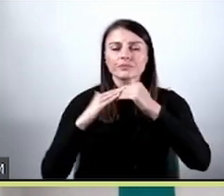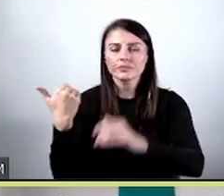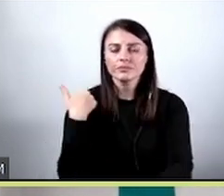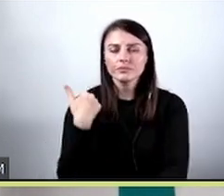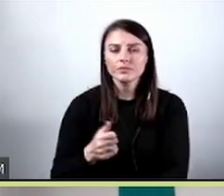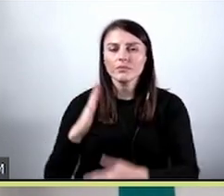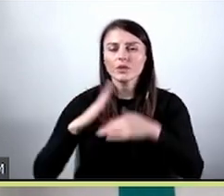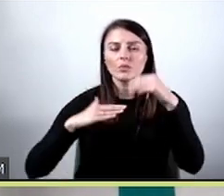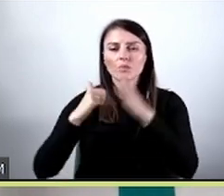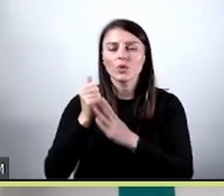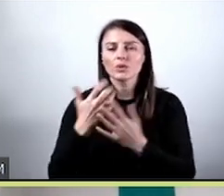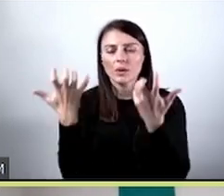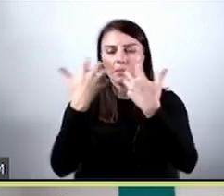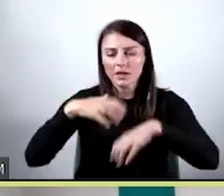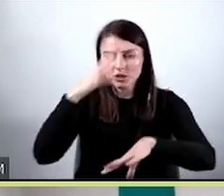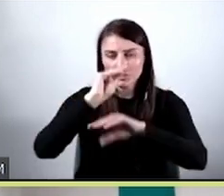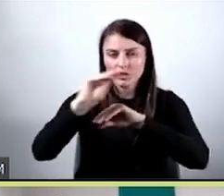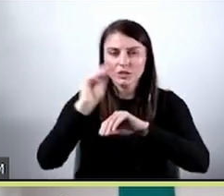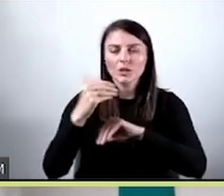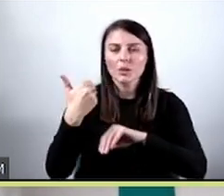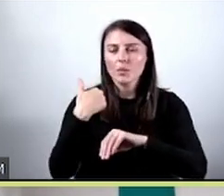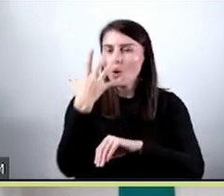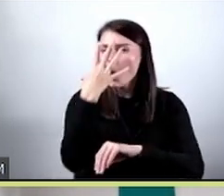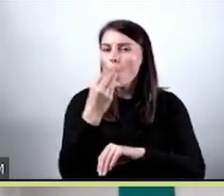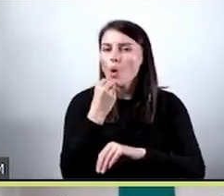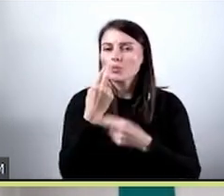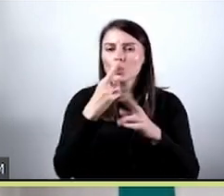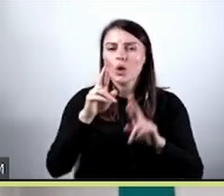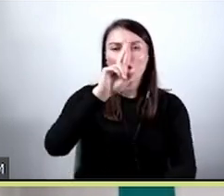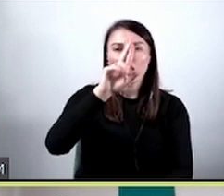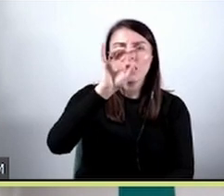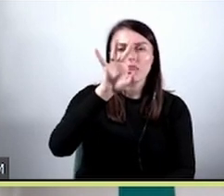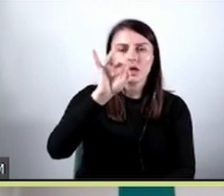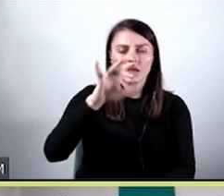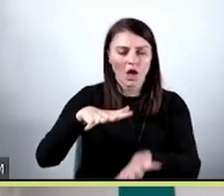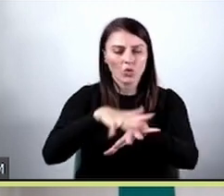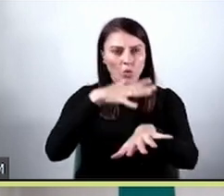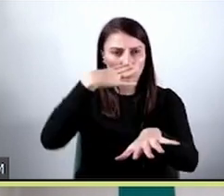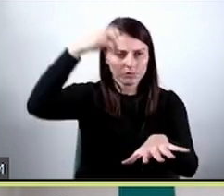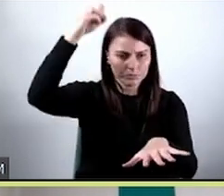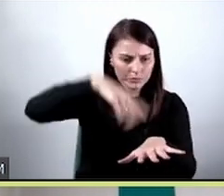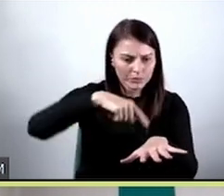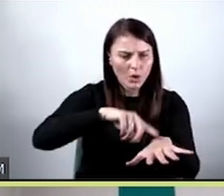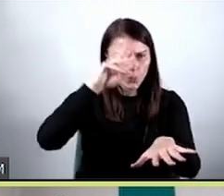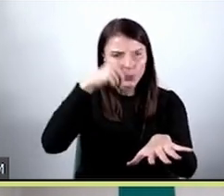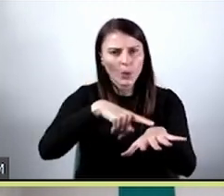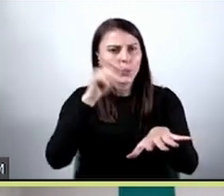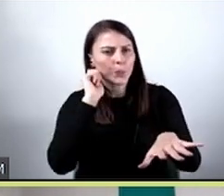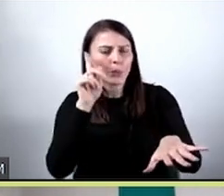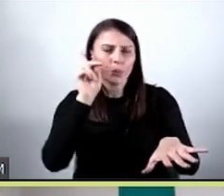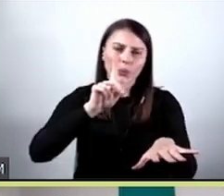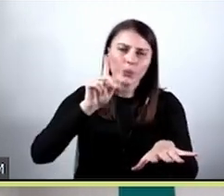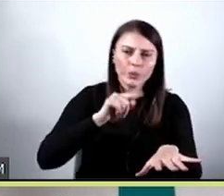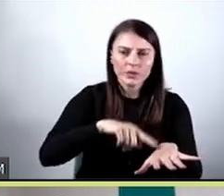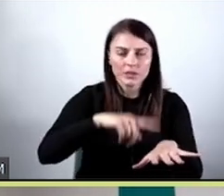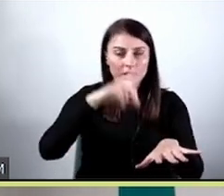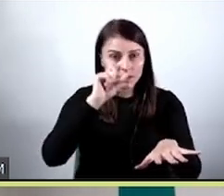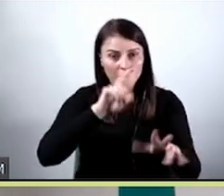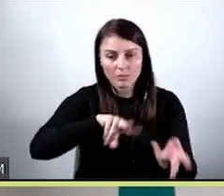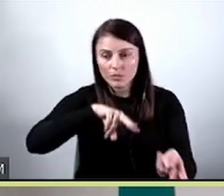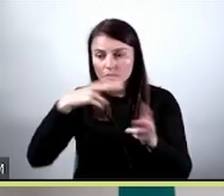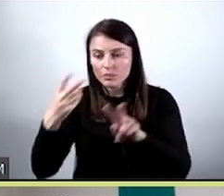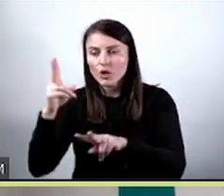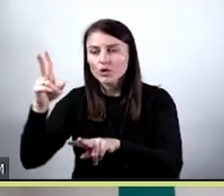model machine learning, który na podstawie obrazów RTG dłoni rozpoznawał płeć pacjenta. Te same zdjęcia przekazano